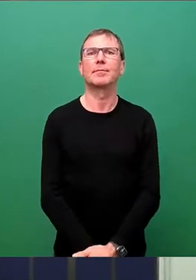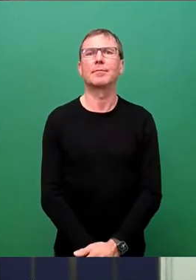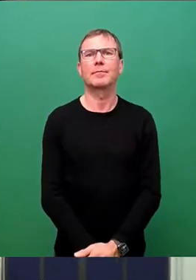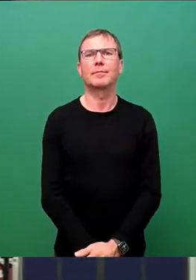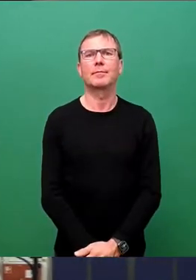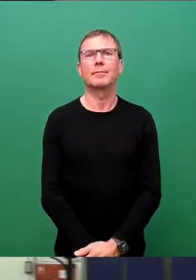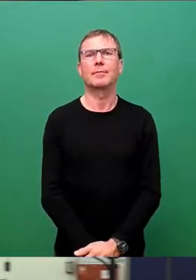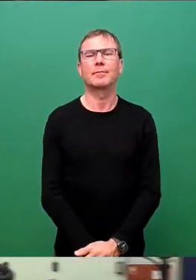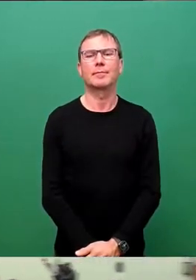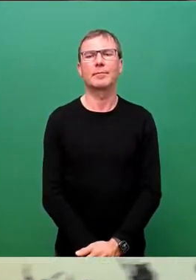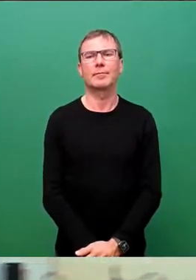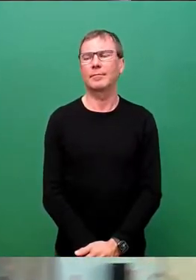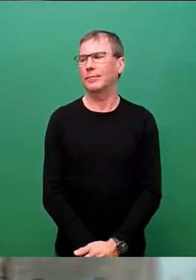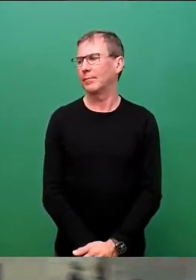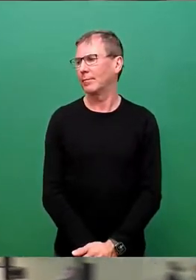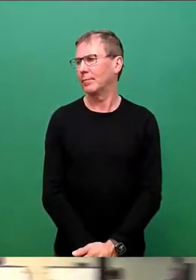das Stimmzeichen. 4. Stimmzeichen.